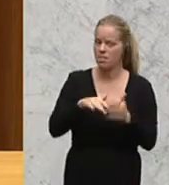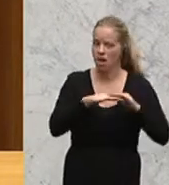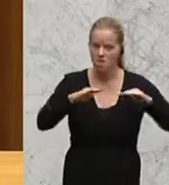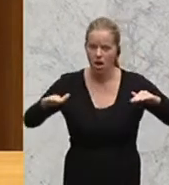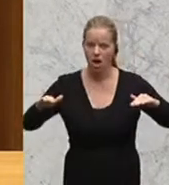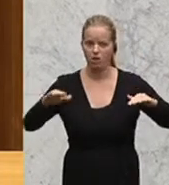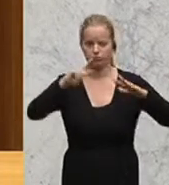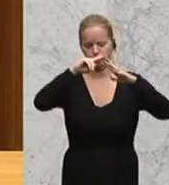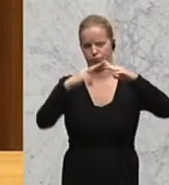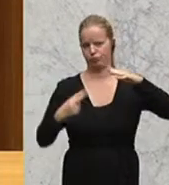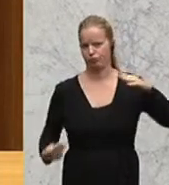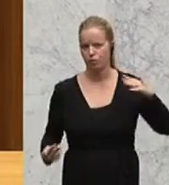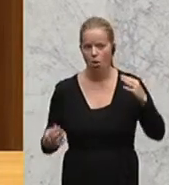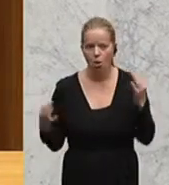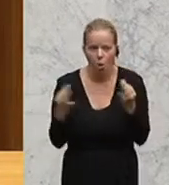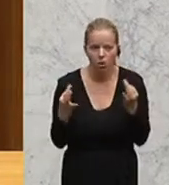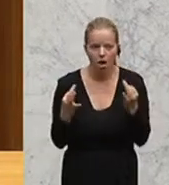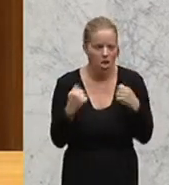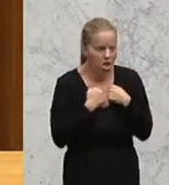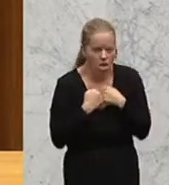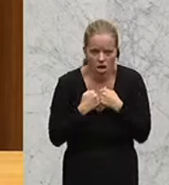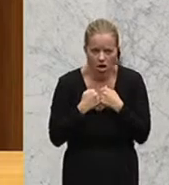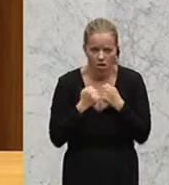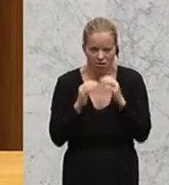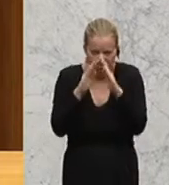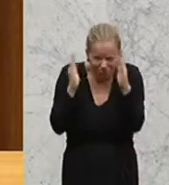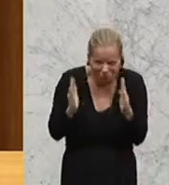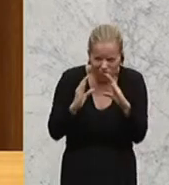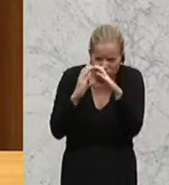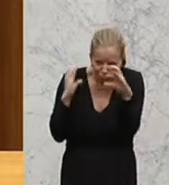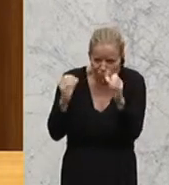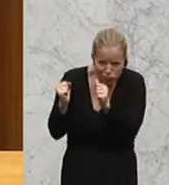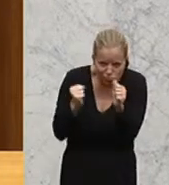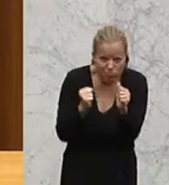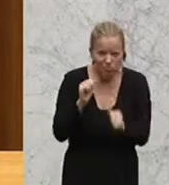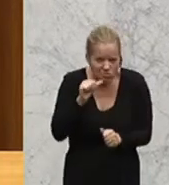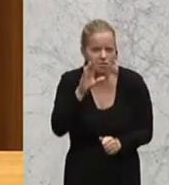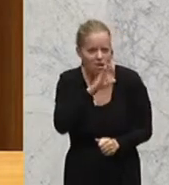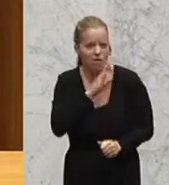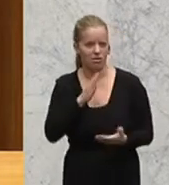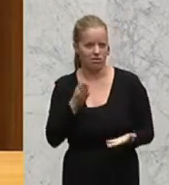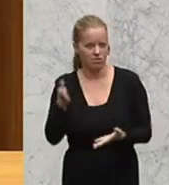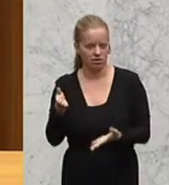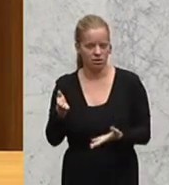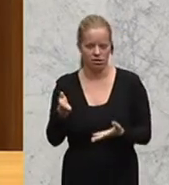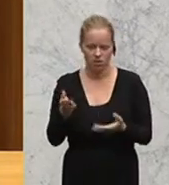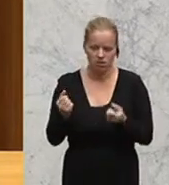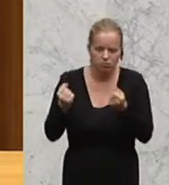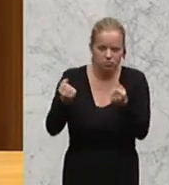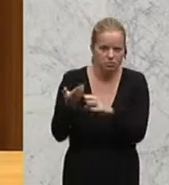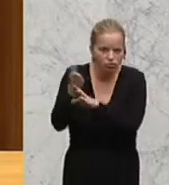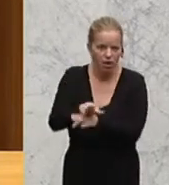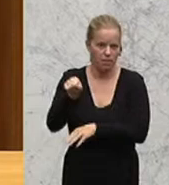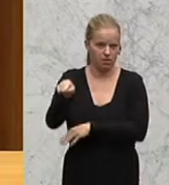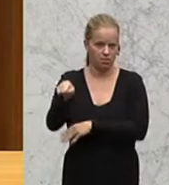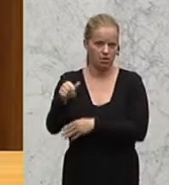ertrinken, die eingepfercht in irgendwelchen illegalen Schmugglerbussen entsprechend unterwegs sind. Und dementsprechend ist